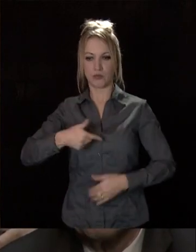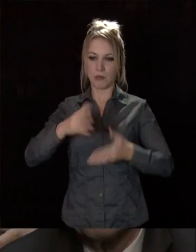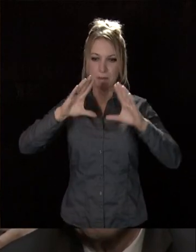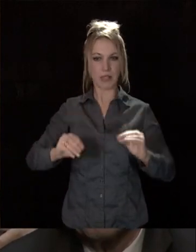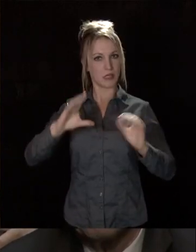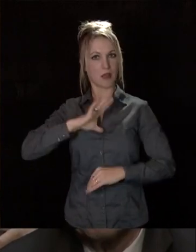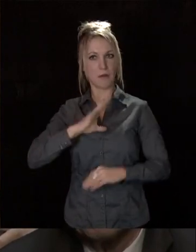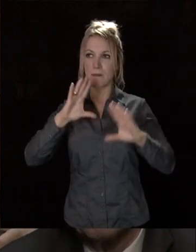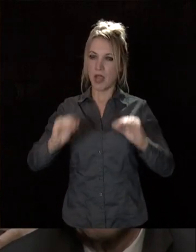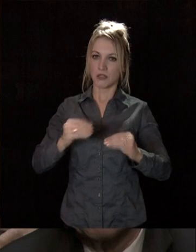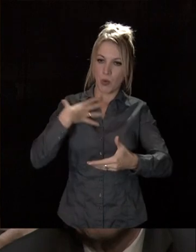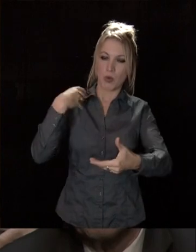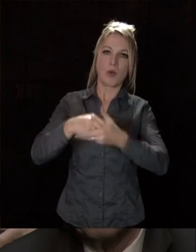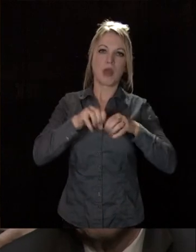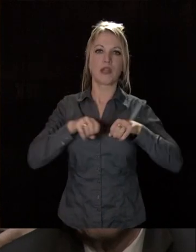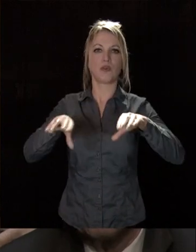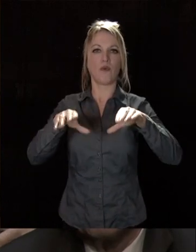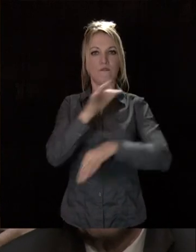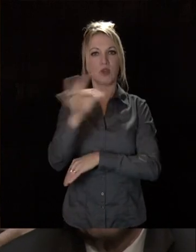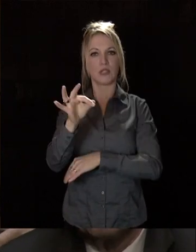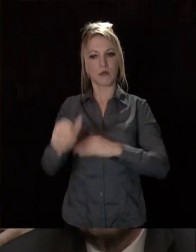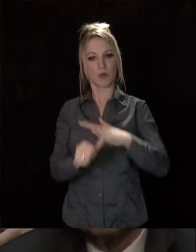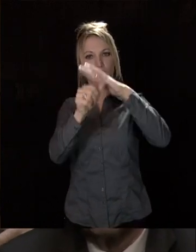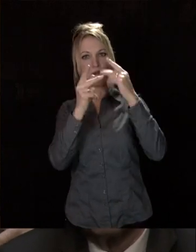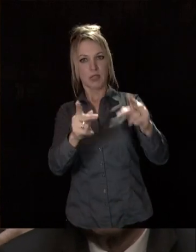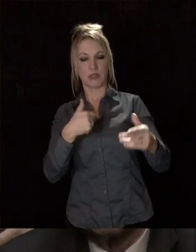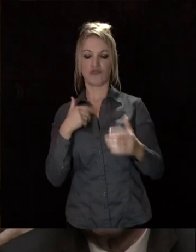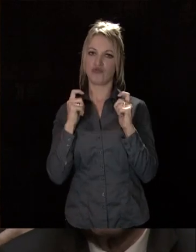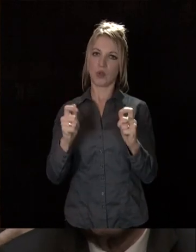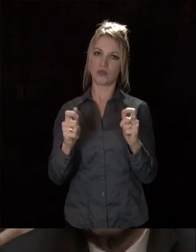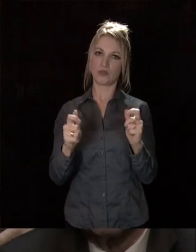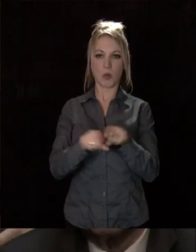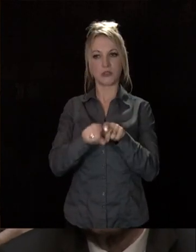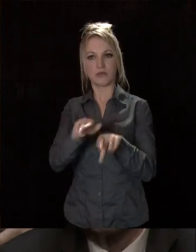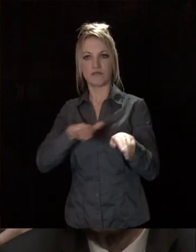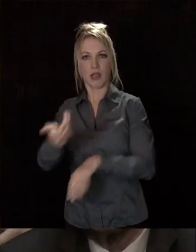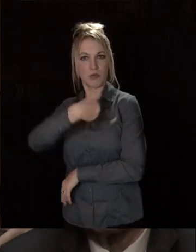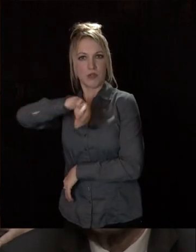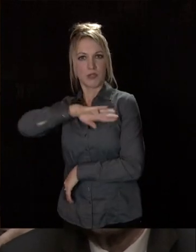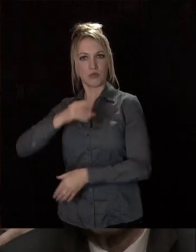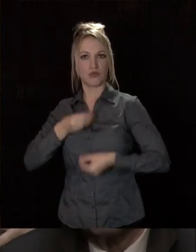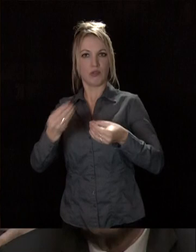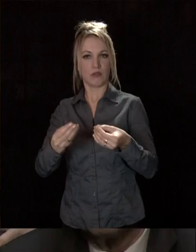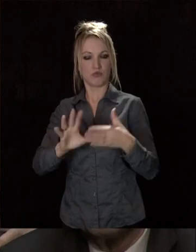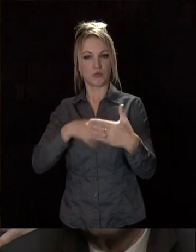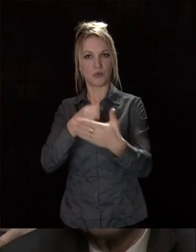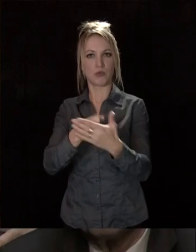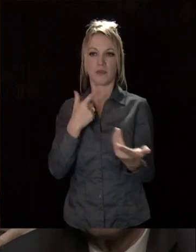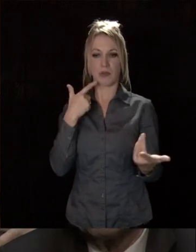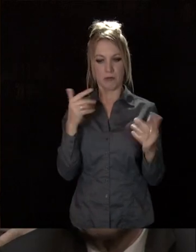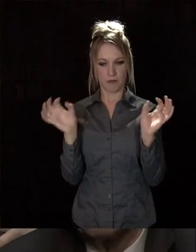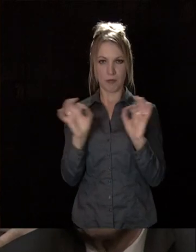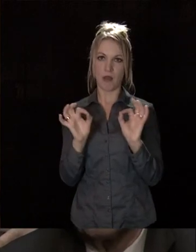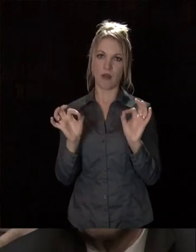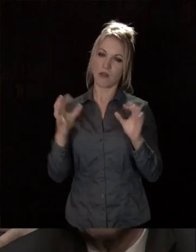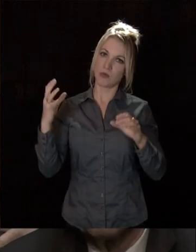et qu'intégrer le réseau français des métropoles est à la fois une chance et une responsabilité que nous devons saisir, que de ne pas le faire